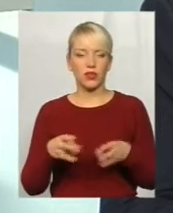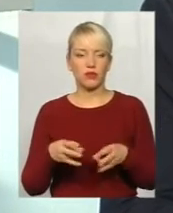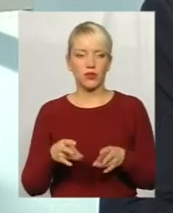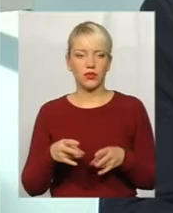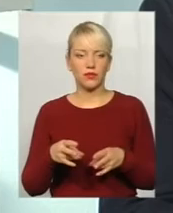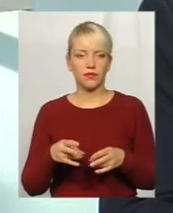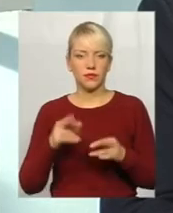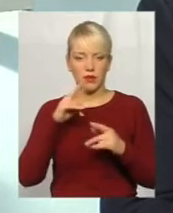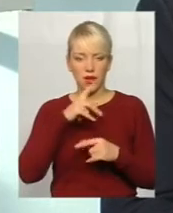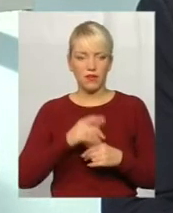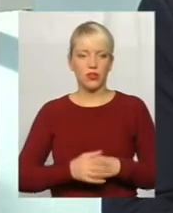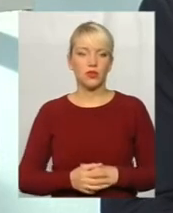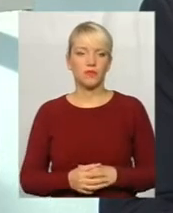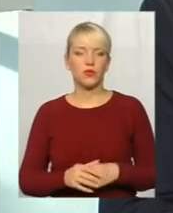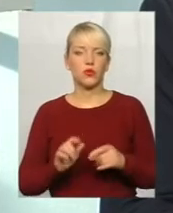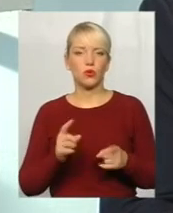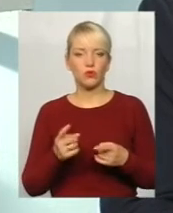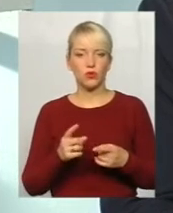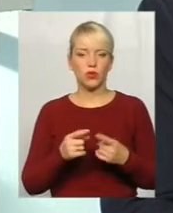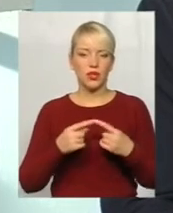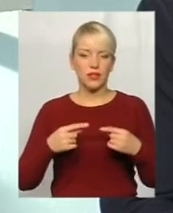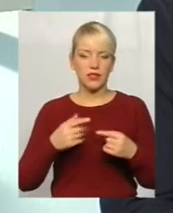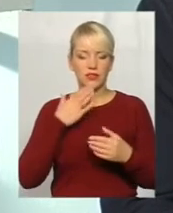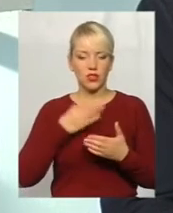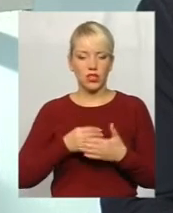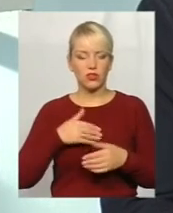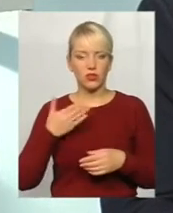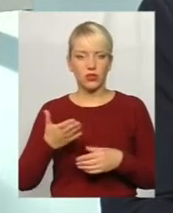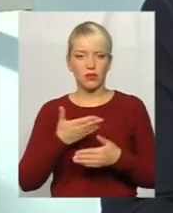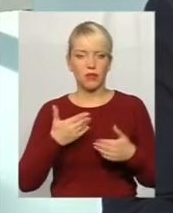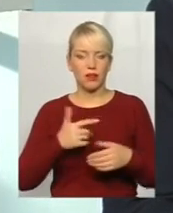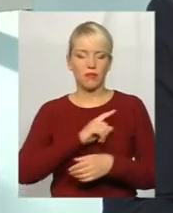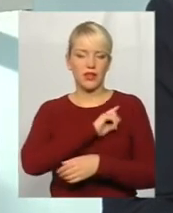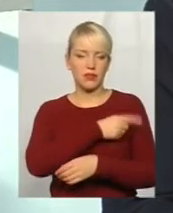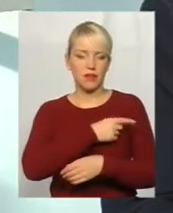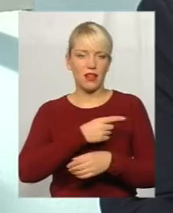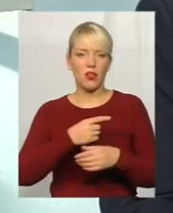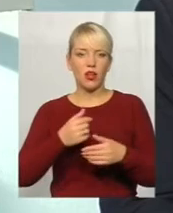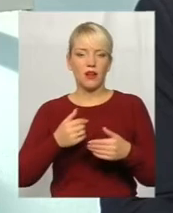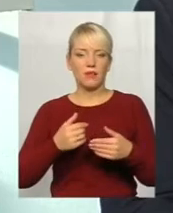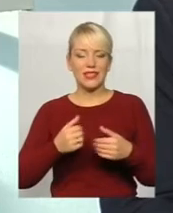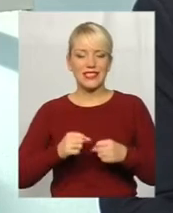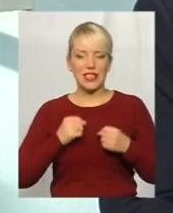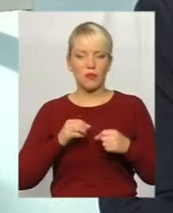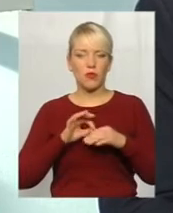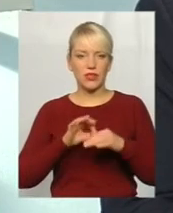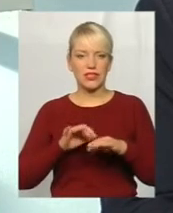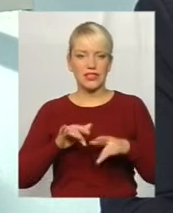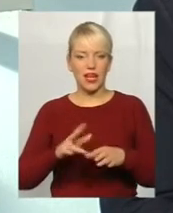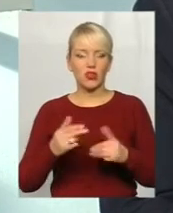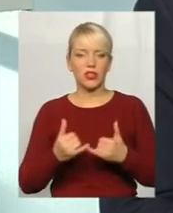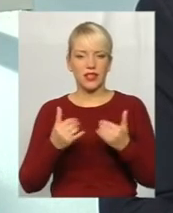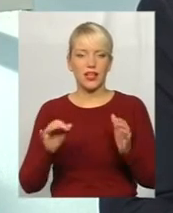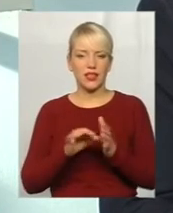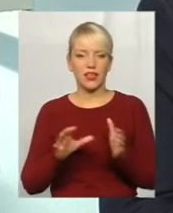неправильно. Тому з своєї сторони ми максимально стараємося впроваджувати заходи по нерозбереженню, для того, щоб